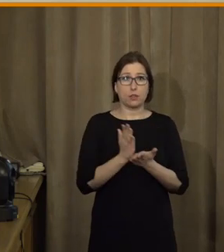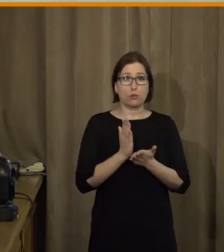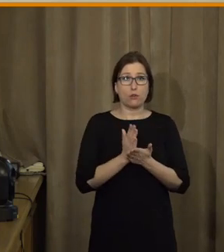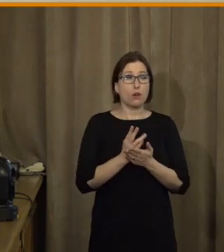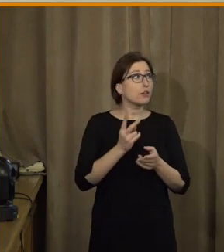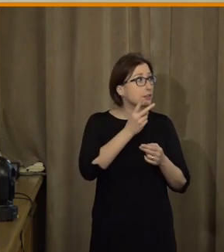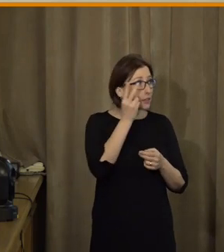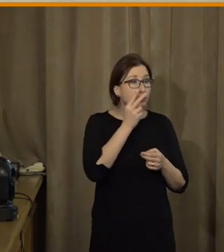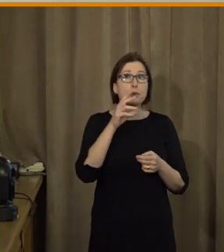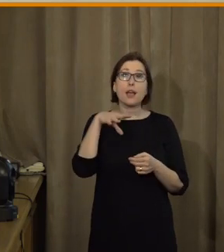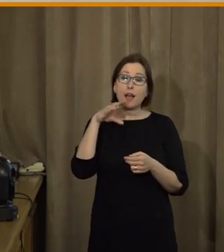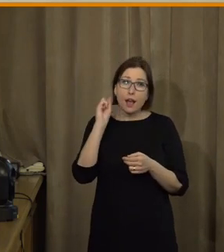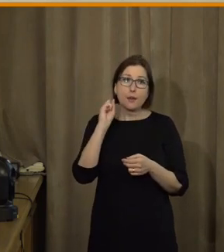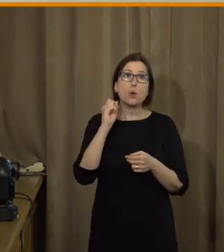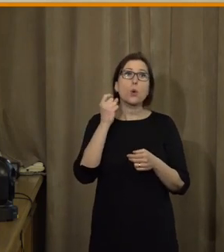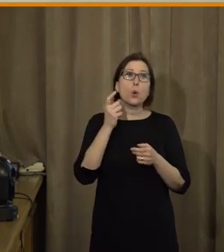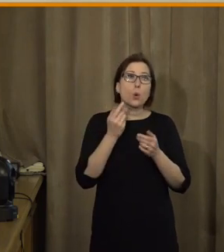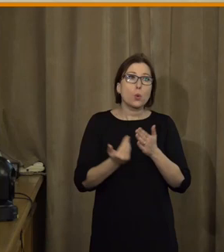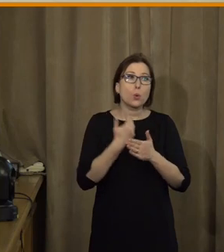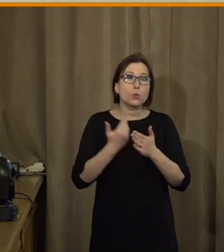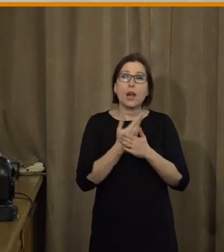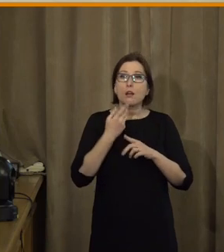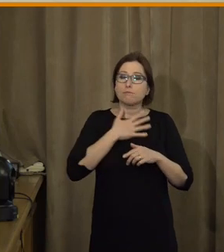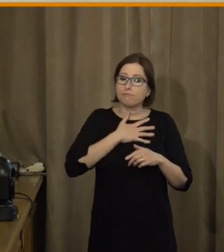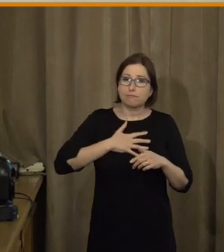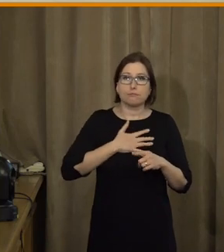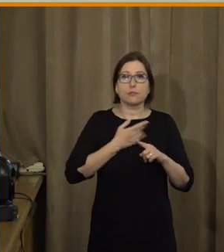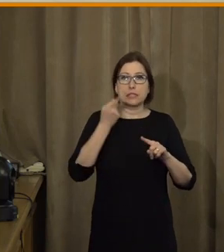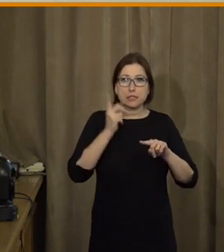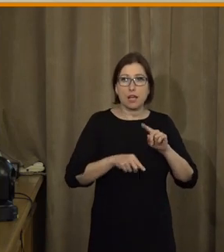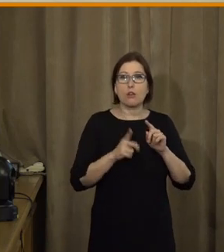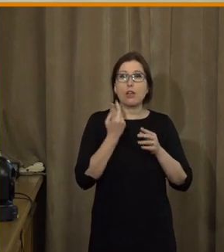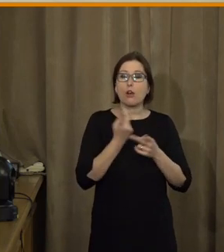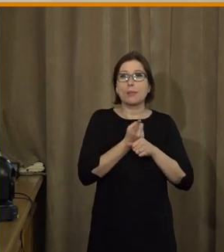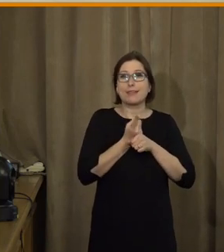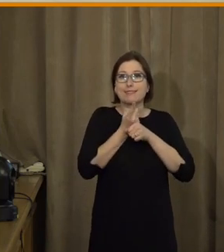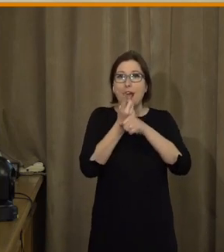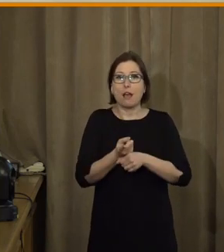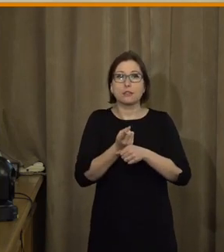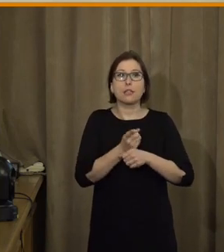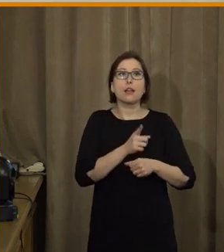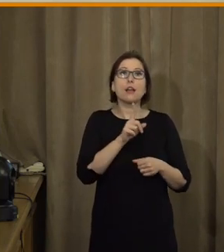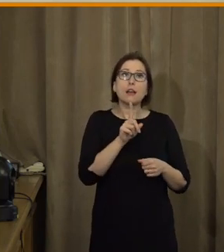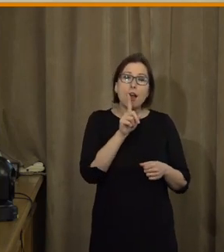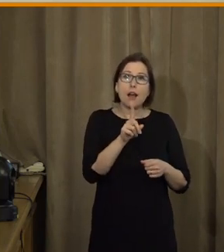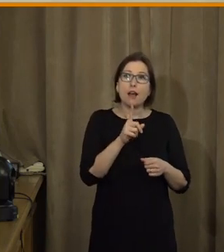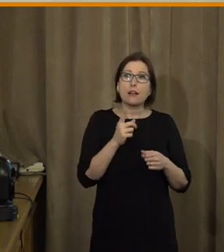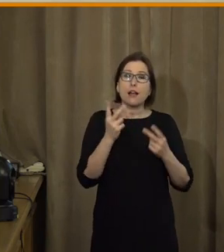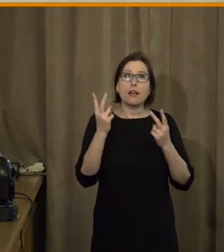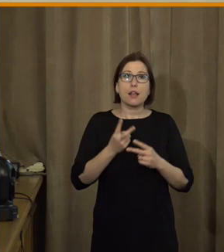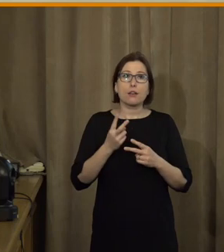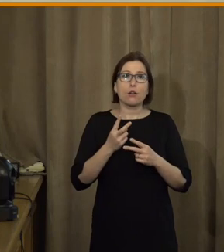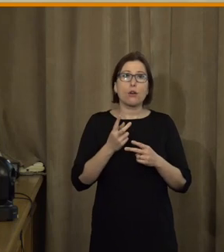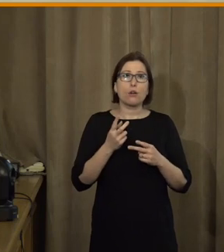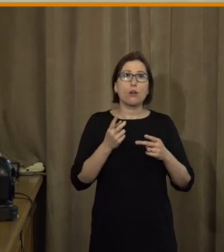Jako všichni chápeme, že ty události prostě byly tragický a bylo to, řekněme, násilným způsobem a tak, ale prostě svým